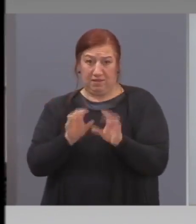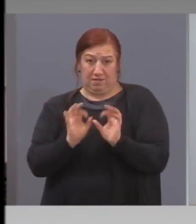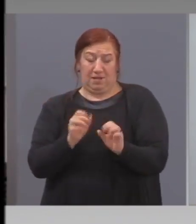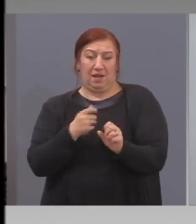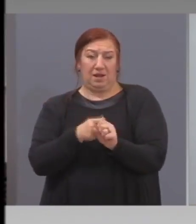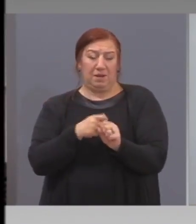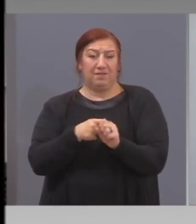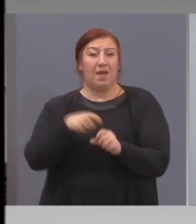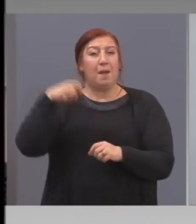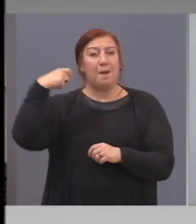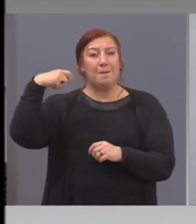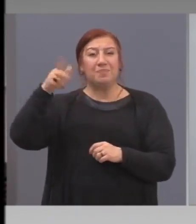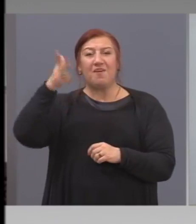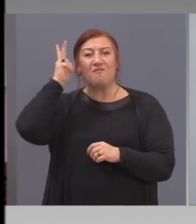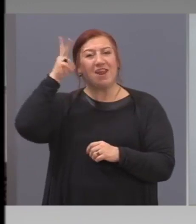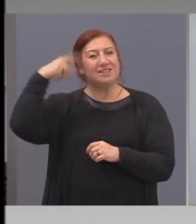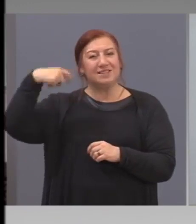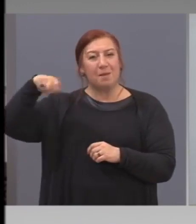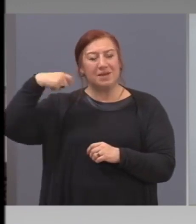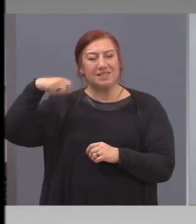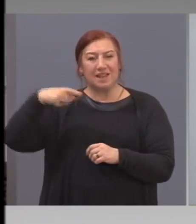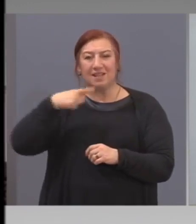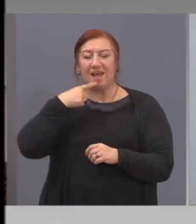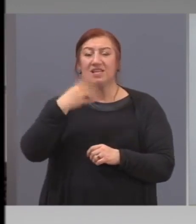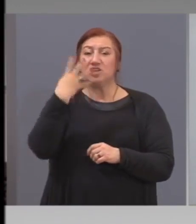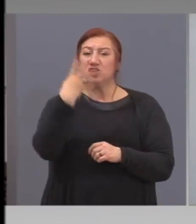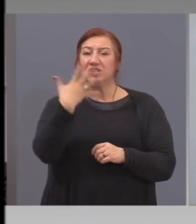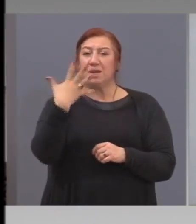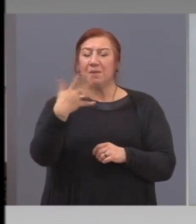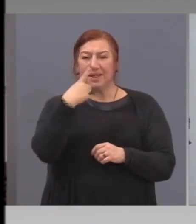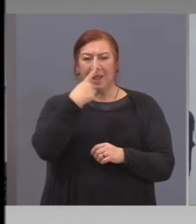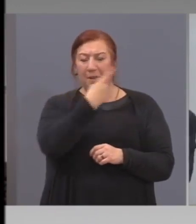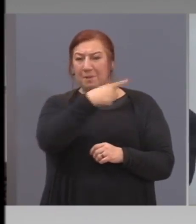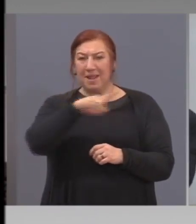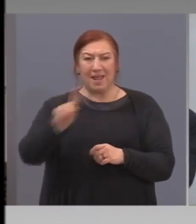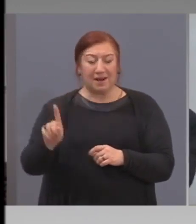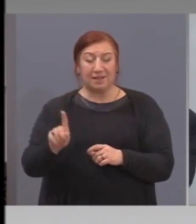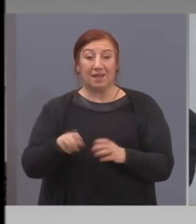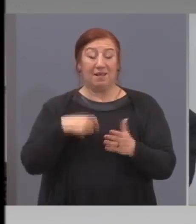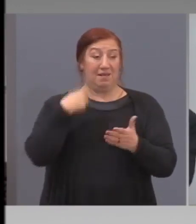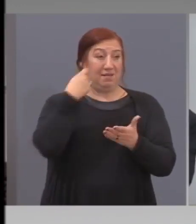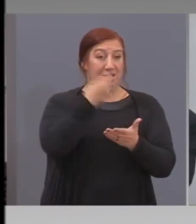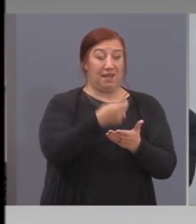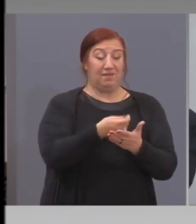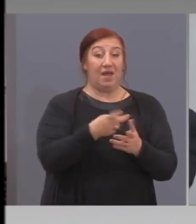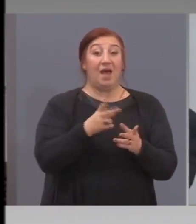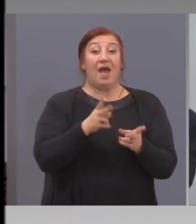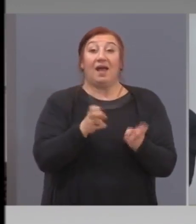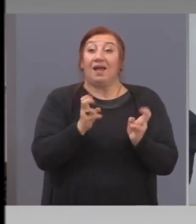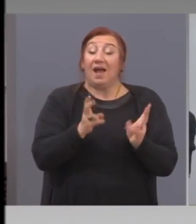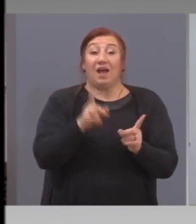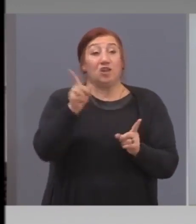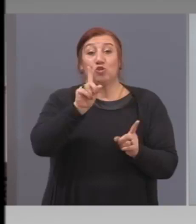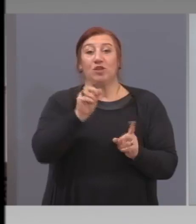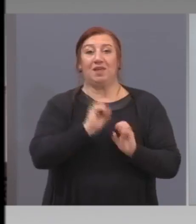Президента Макрон каза, 45 милиарда няма да остава една фирма. Но как? Не е казал още.